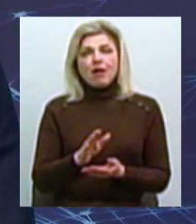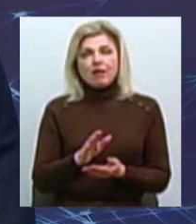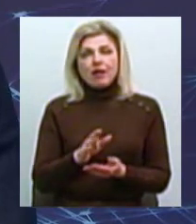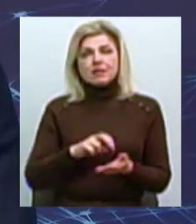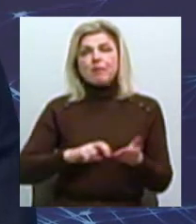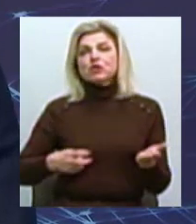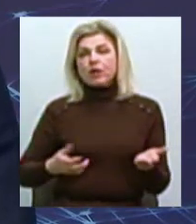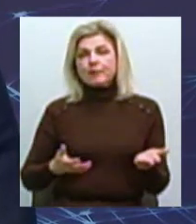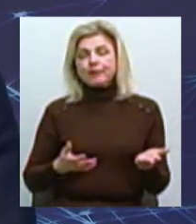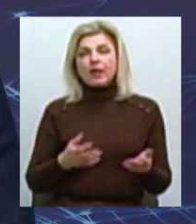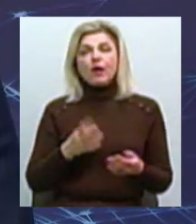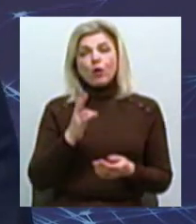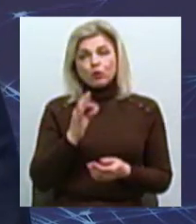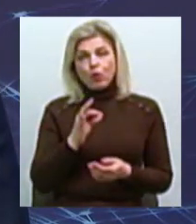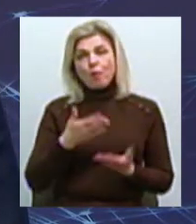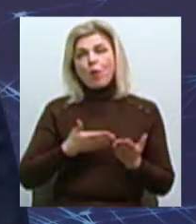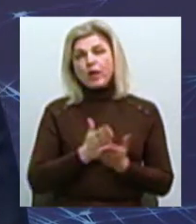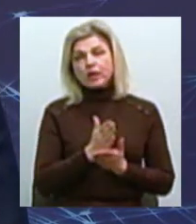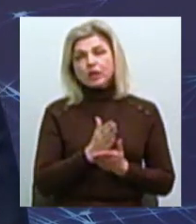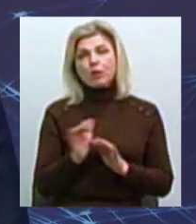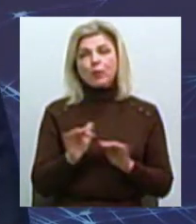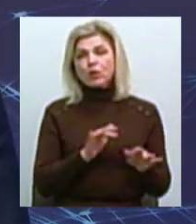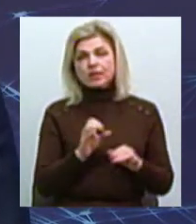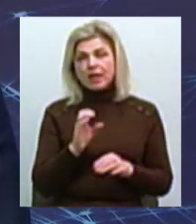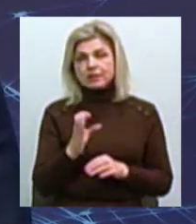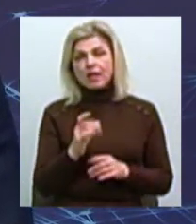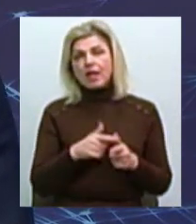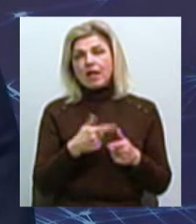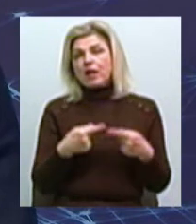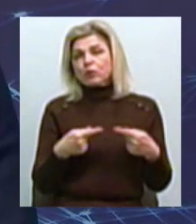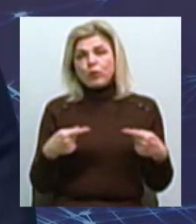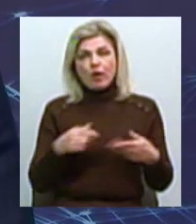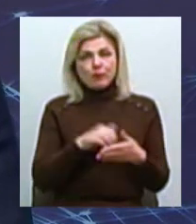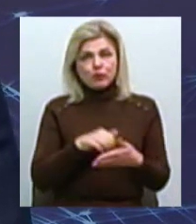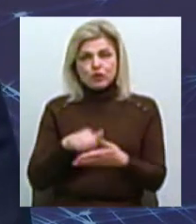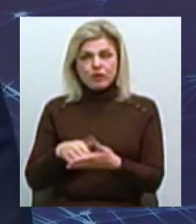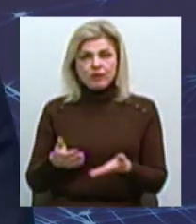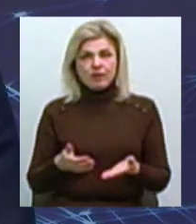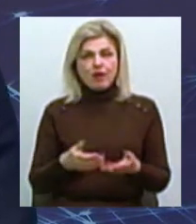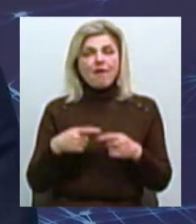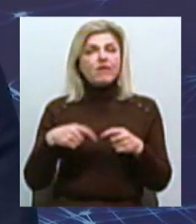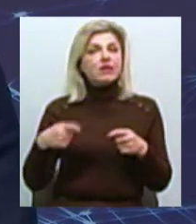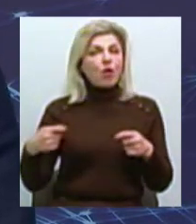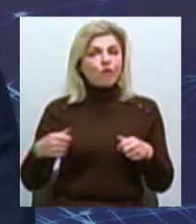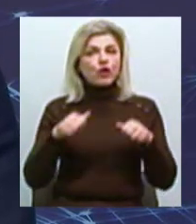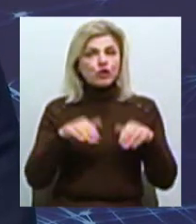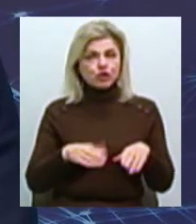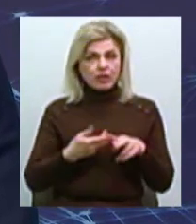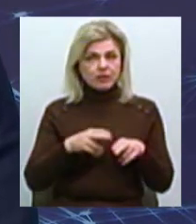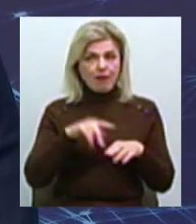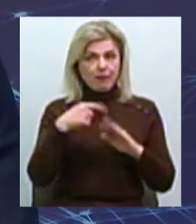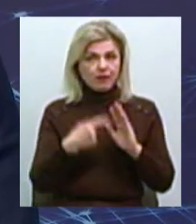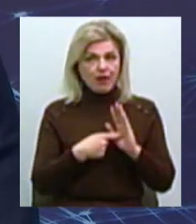Проте, можливо, політичний процес літній, можливо, ще якісь причини відтягували вирішення це питання